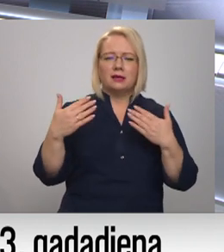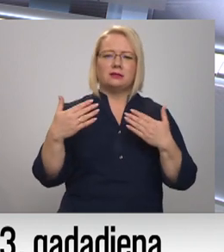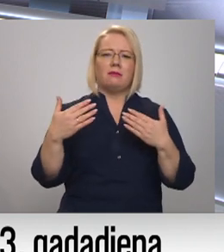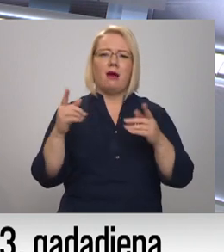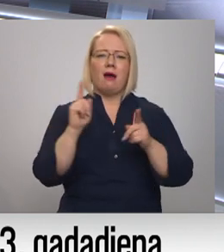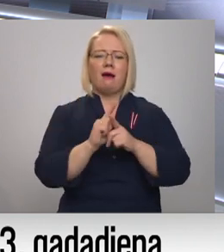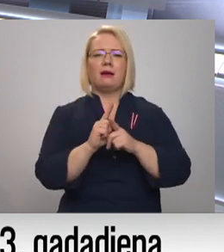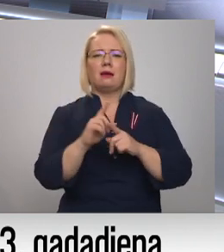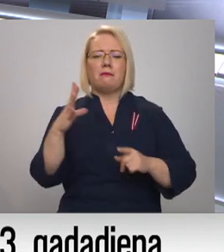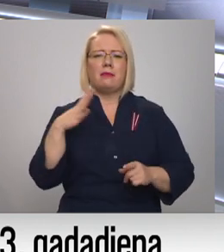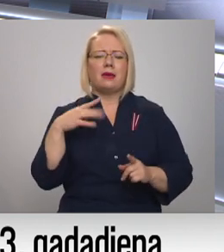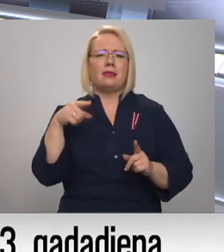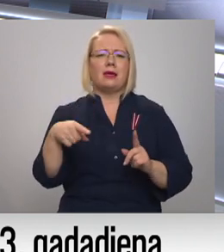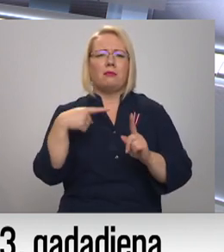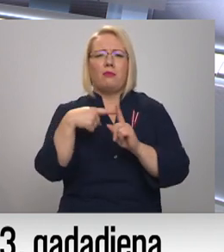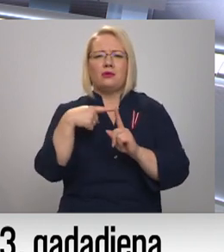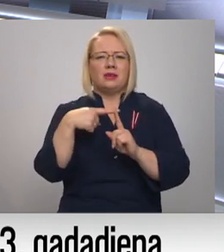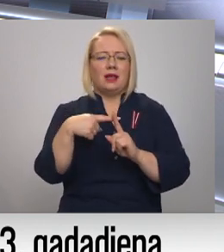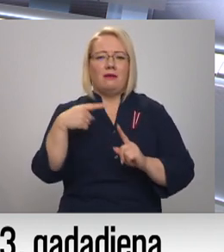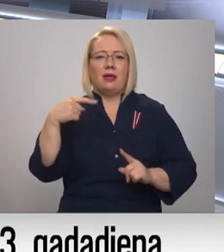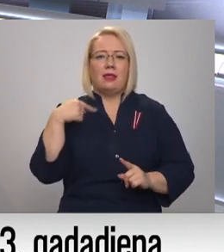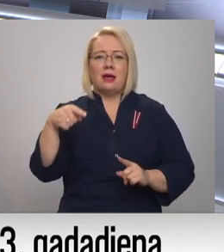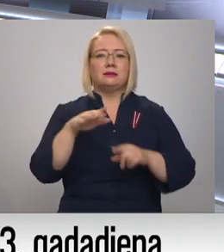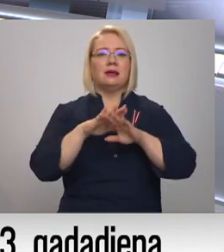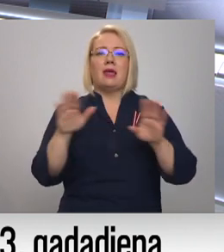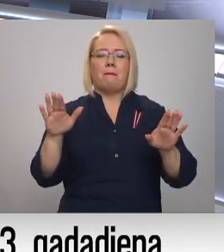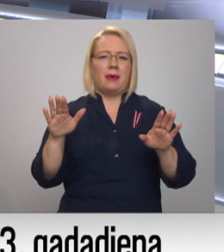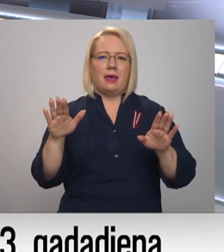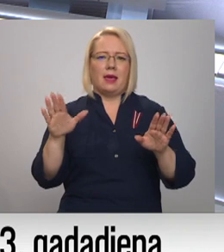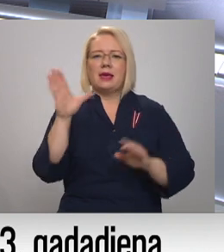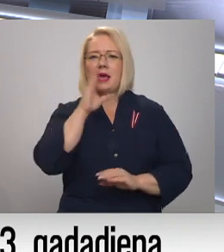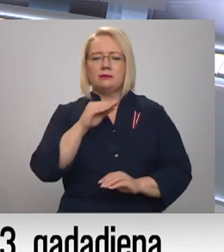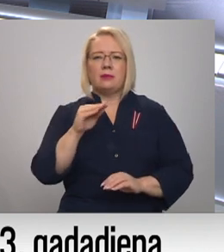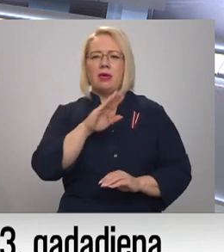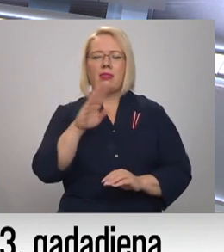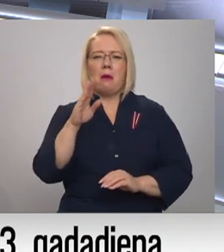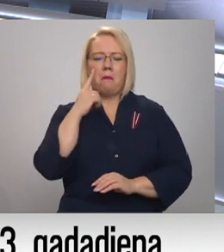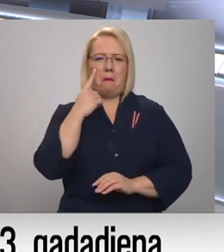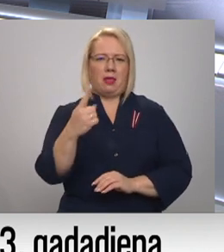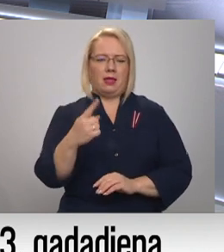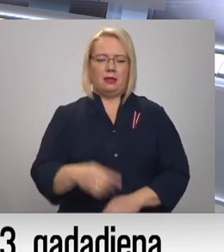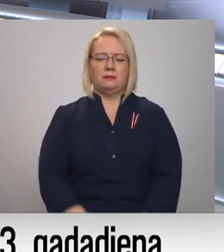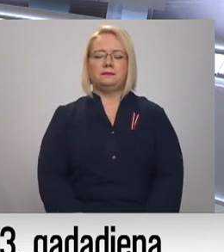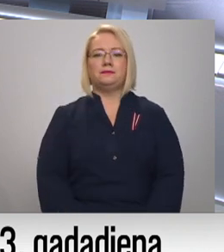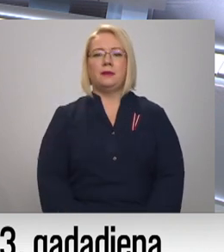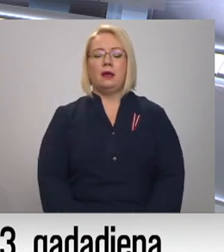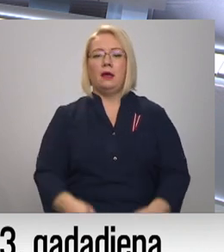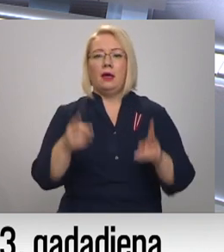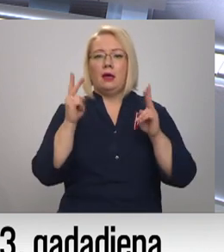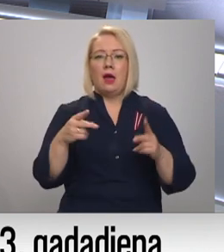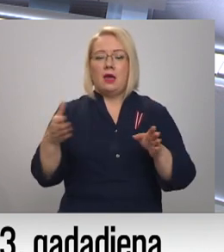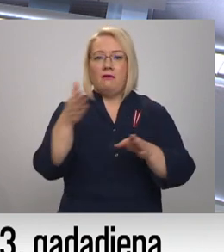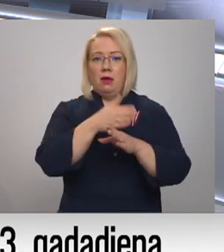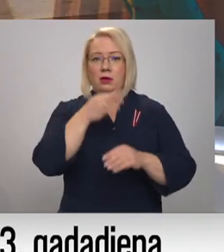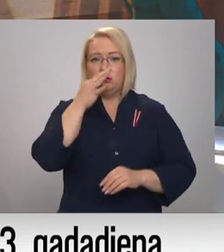bija tik pozitīvi, kā tur nebija iespējams nepamanīt tos visus. Kā jau piemenījām